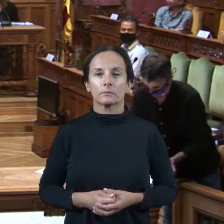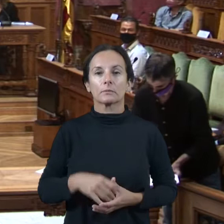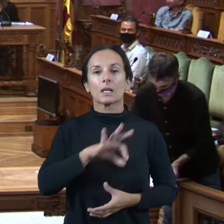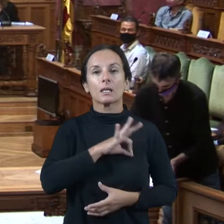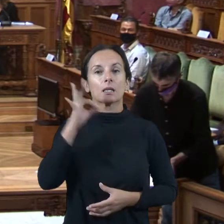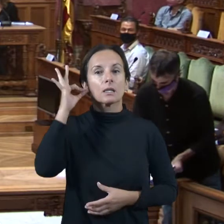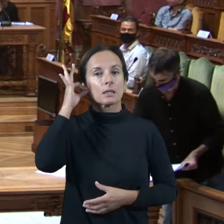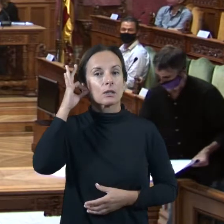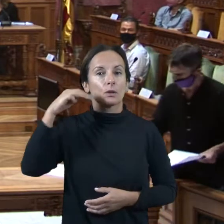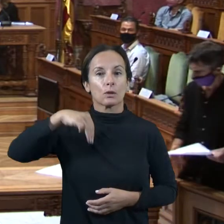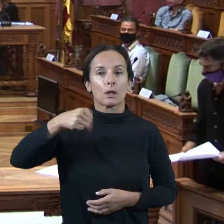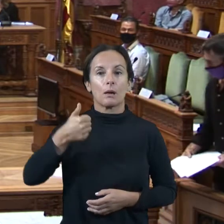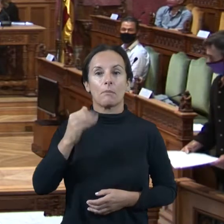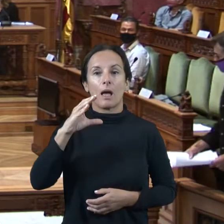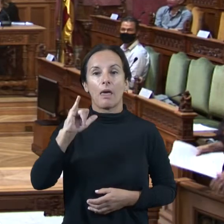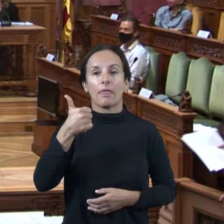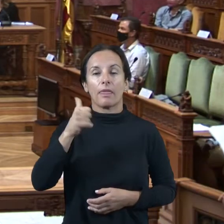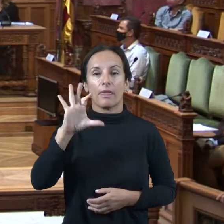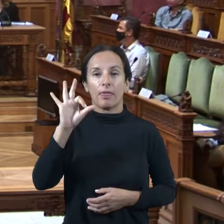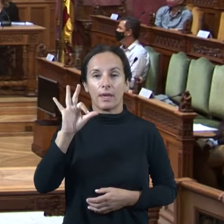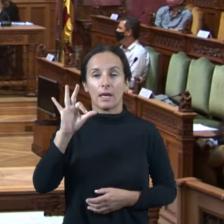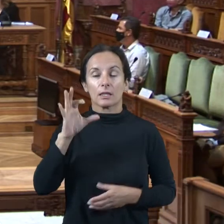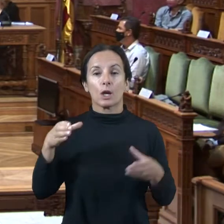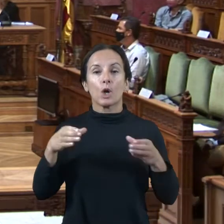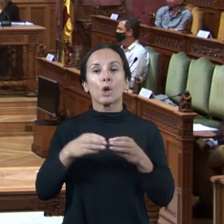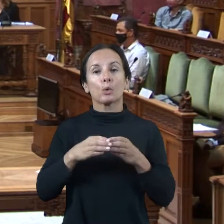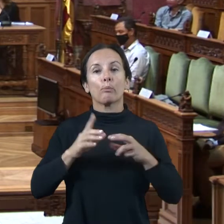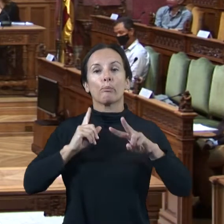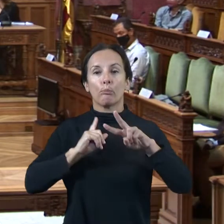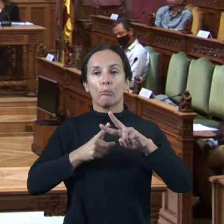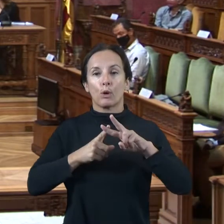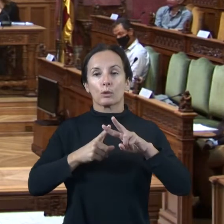Senyora Cristina Macías Jaume, del grup Vots, del Consell de Mallorca.